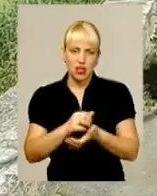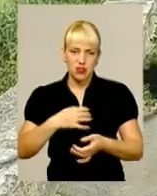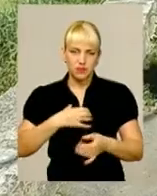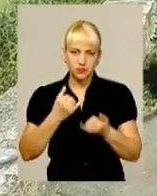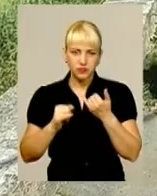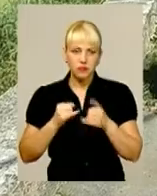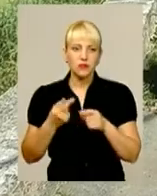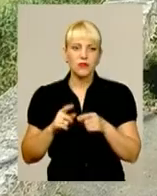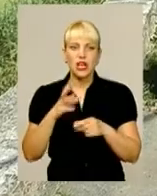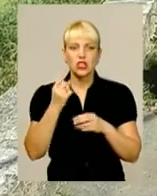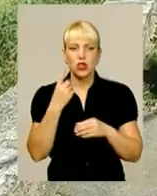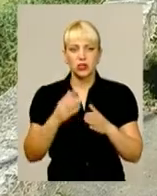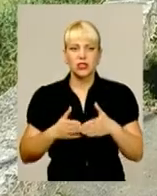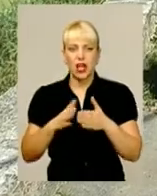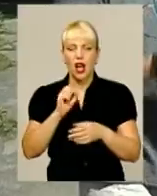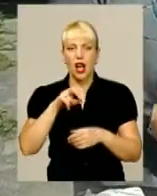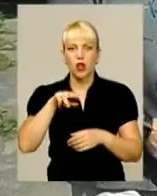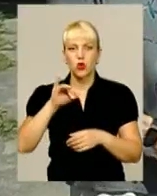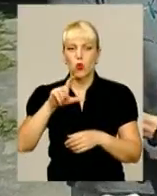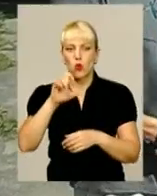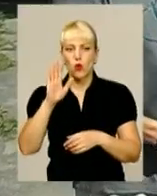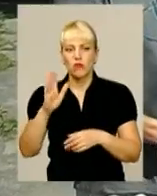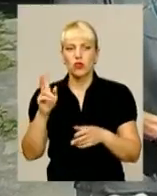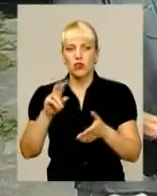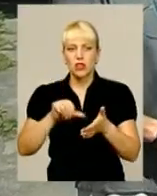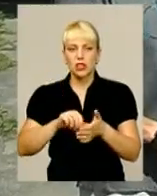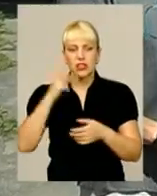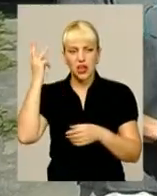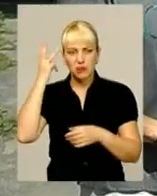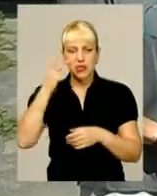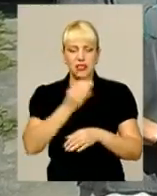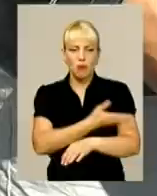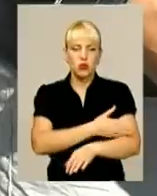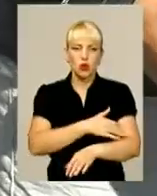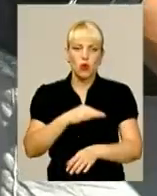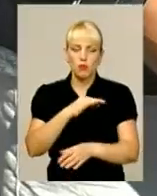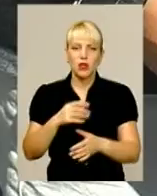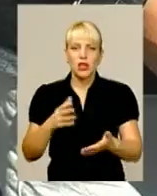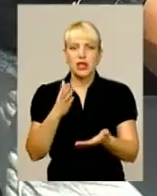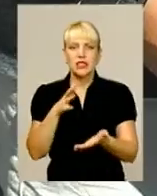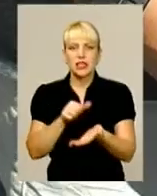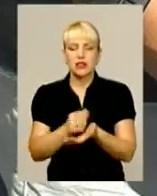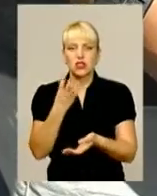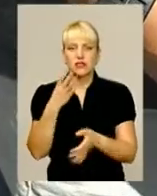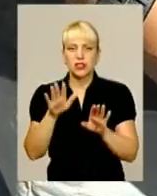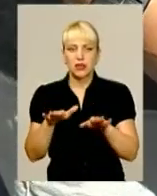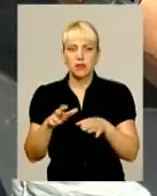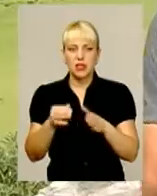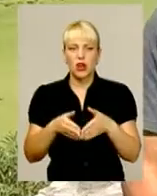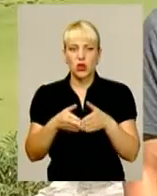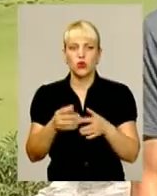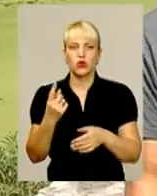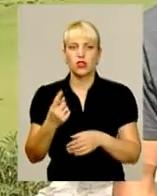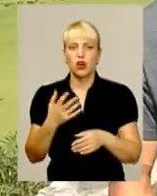висловальник Павло Алтухов, який, як і Дмитро, на змаганнях виступав за Хмельницьку і Полтавську області, посів четверту сходинку на каноє-одиночці.